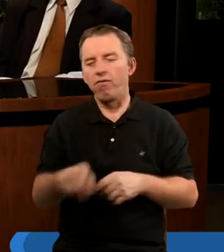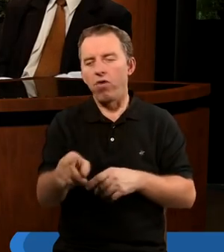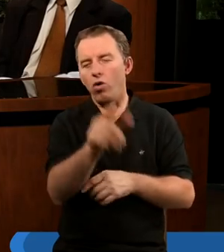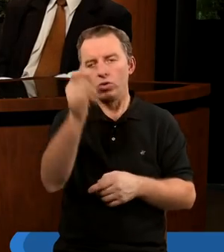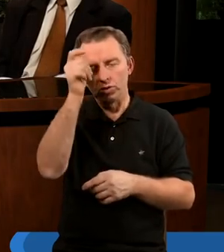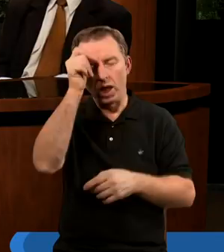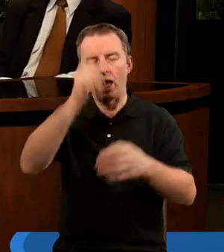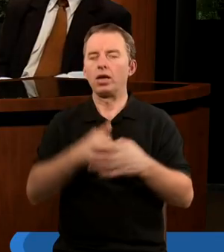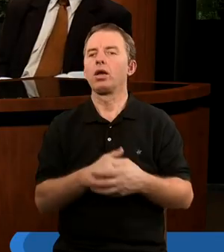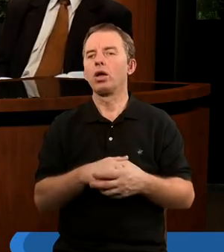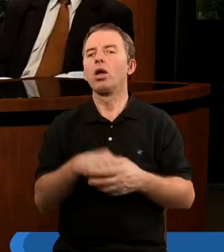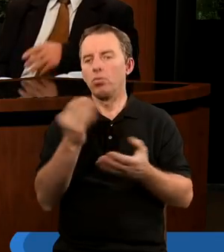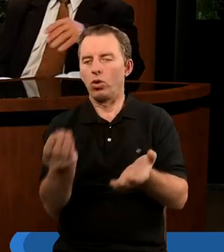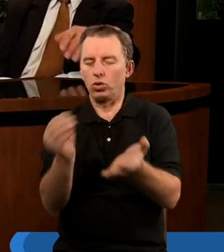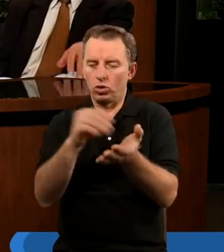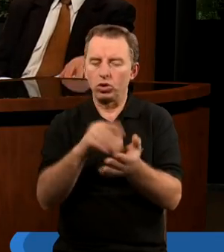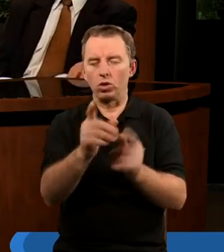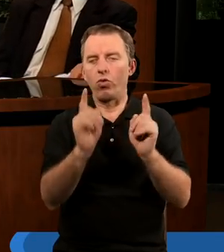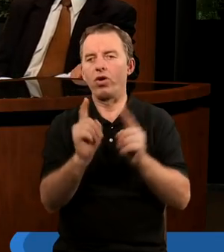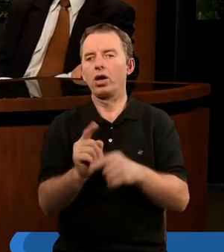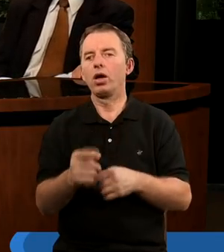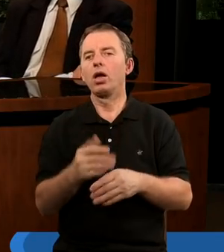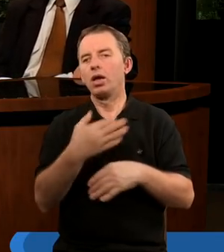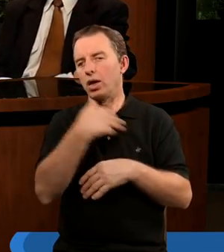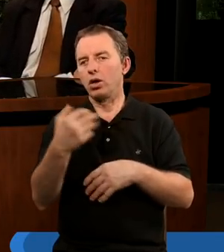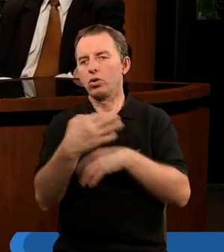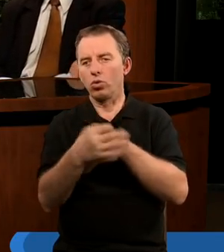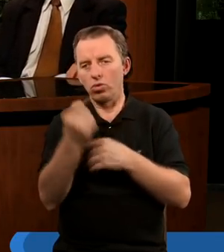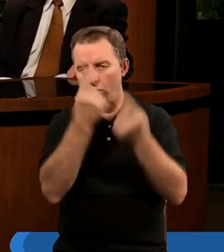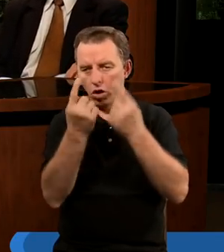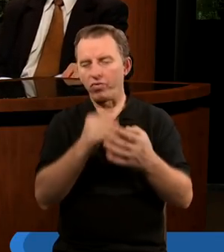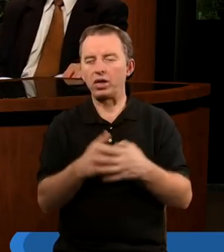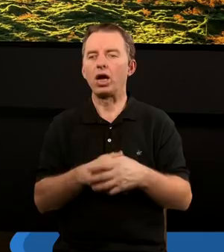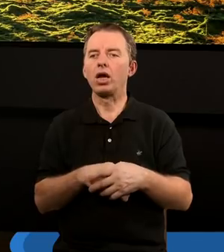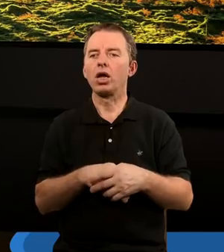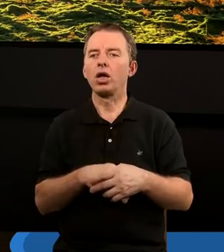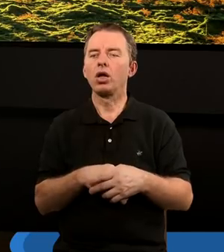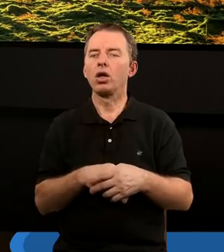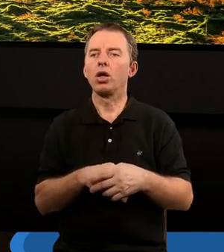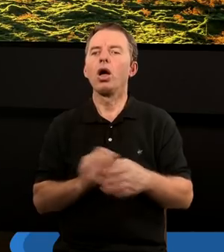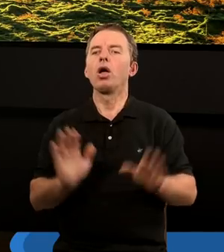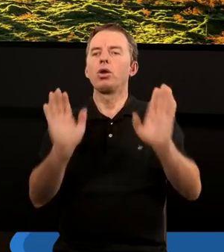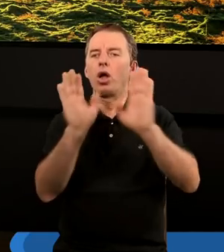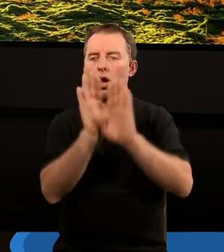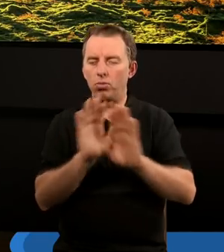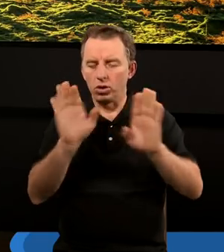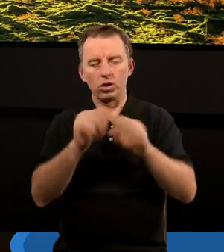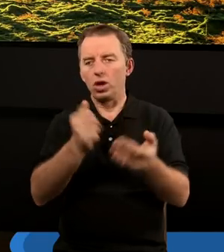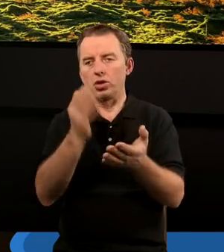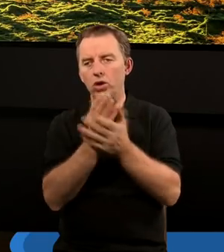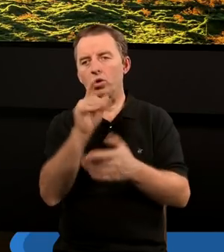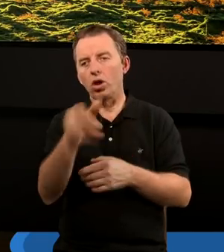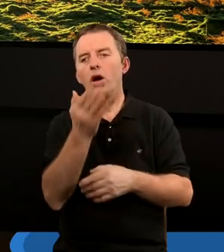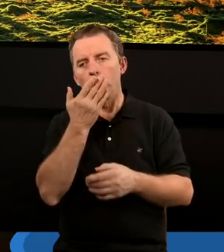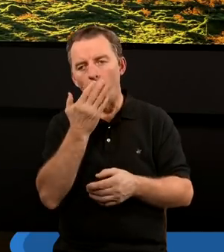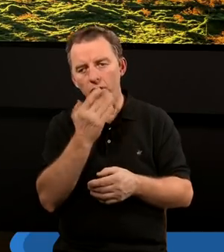A ja może też i taką tutaj uwagę i tę część naszej lekcji spuentuję taką uwagą, że nabożeństwo to nie jest tylko coś,